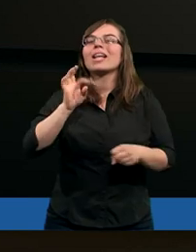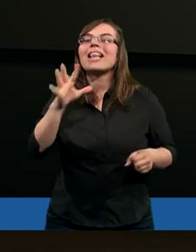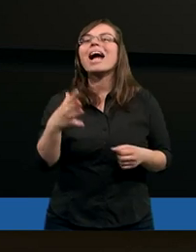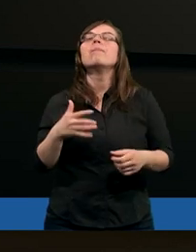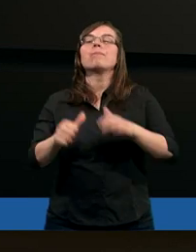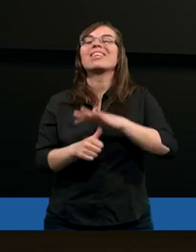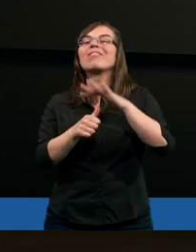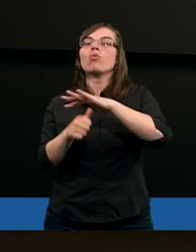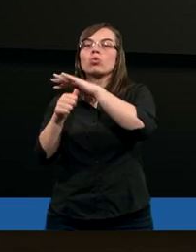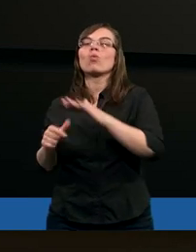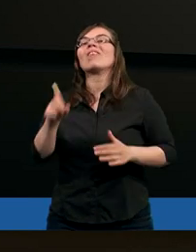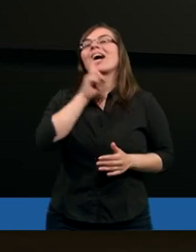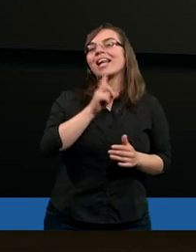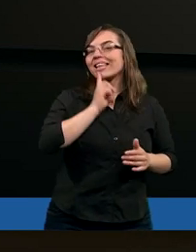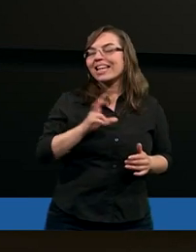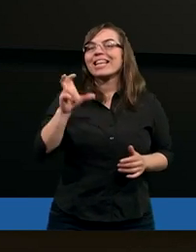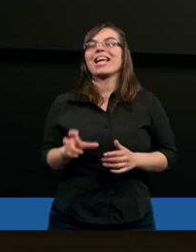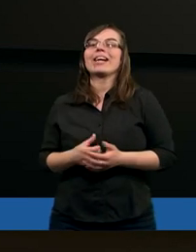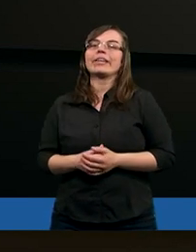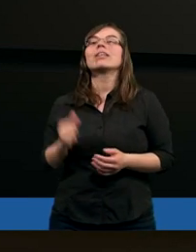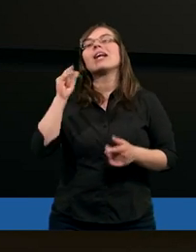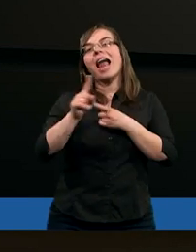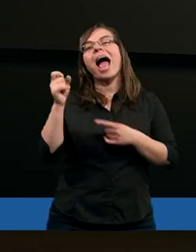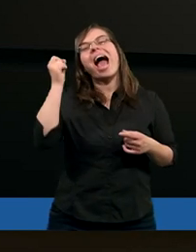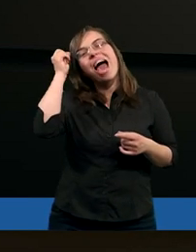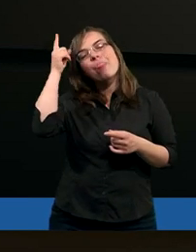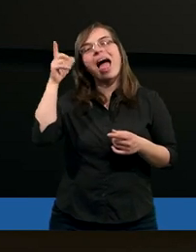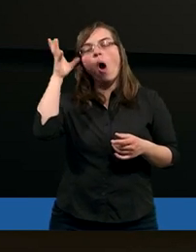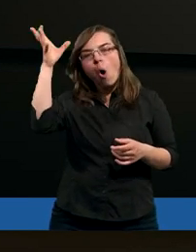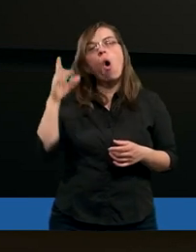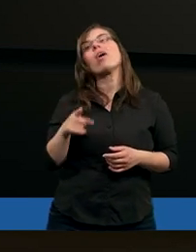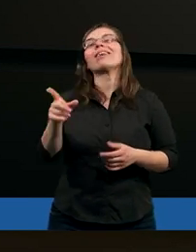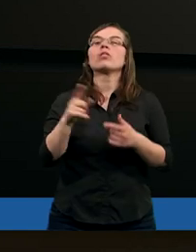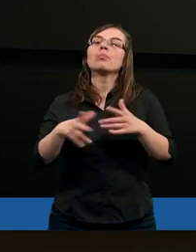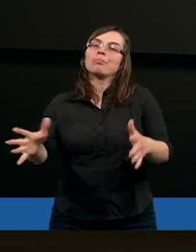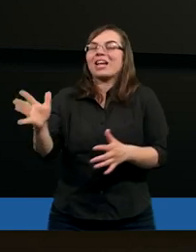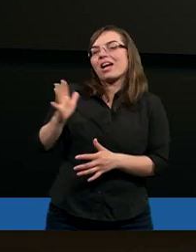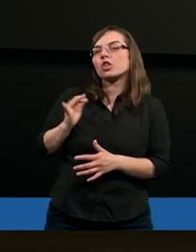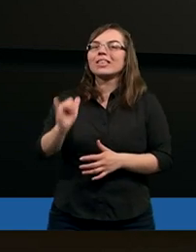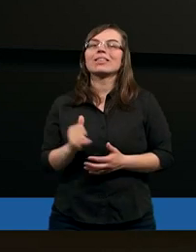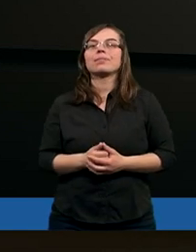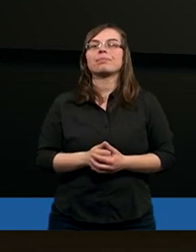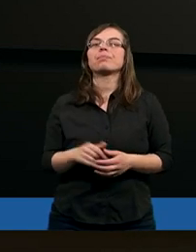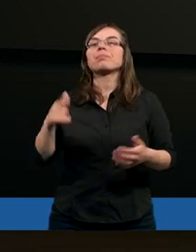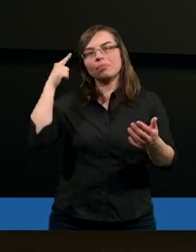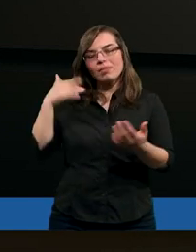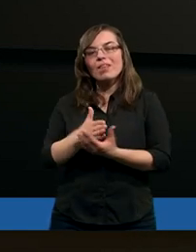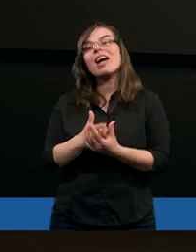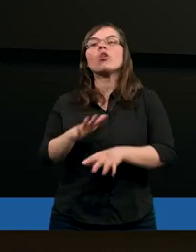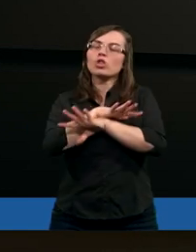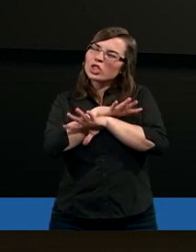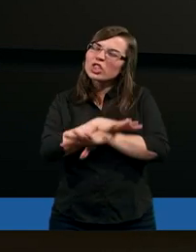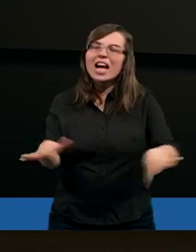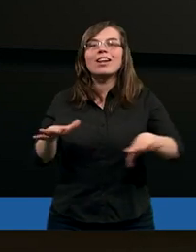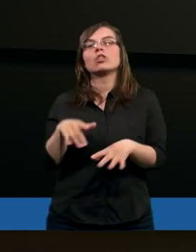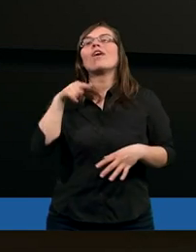przywódców religijnych, którzy dla ideologii, którą szerzyli i wierząc